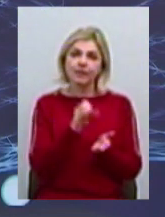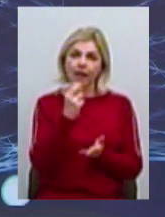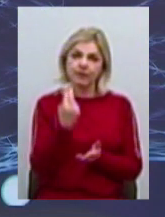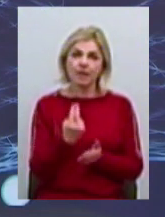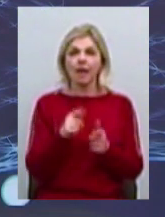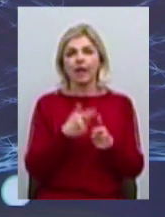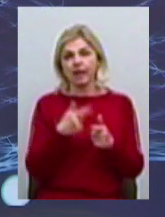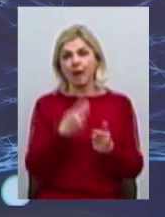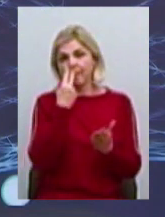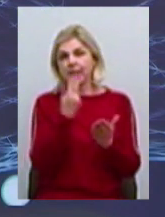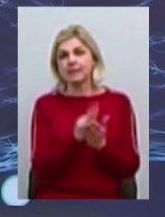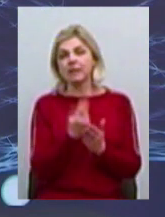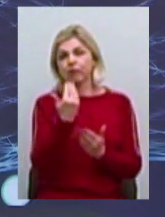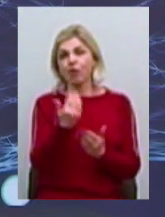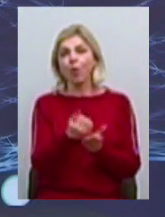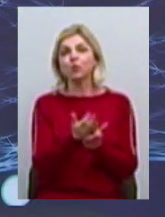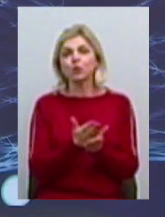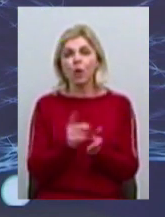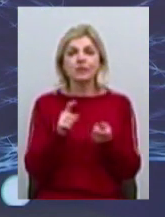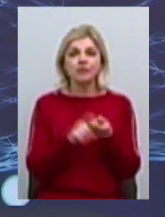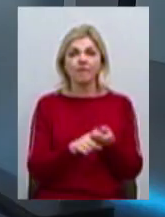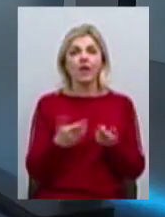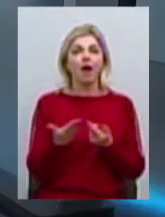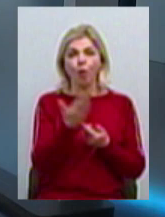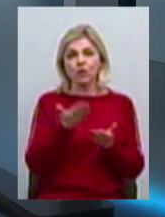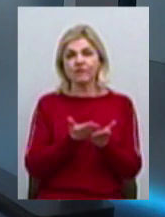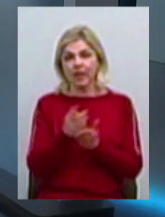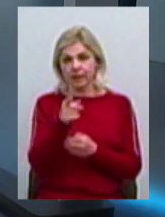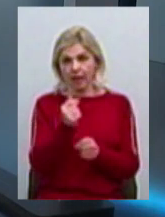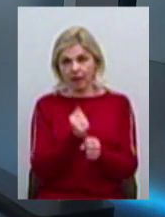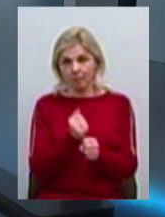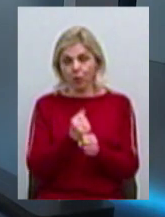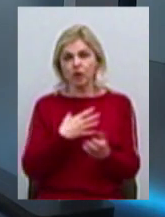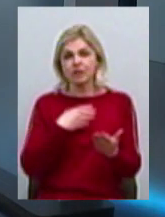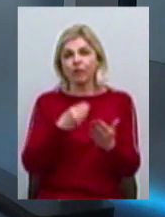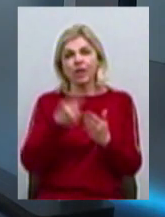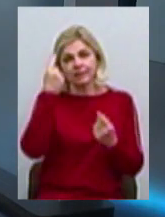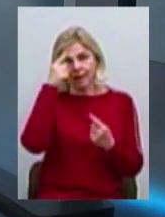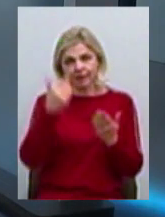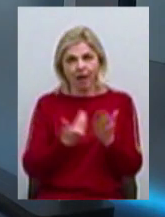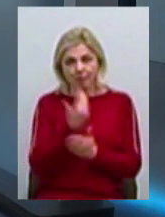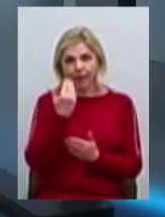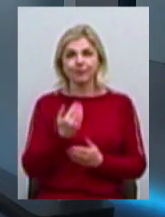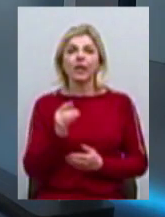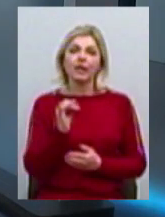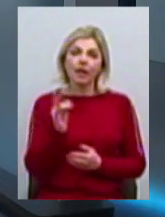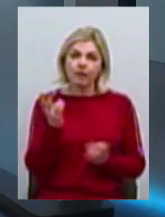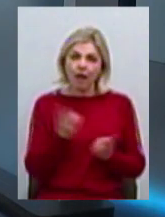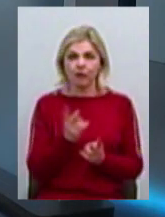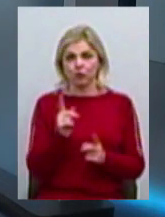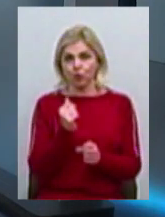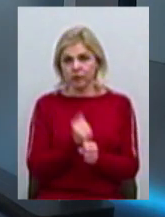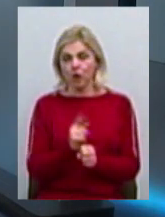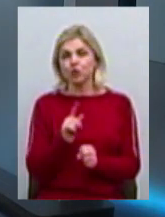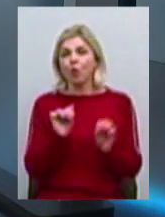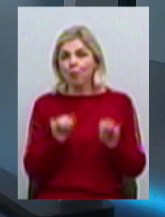твоїй услуги, в зависимости от того, в якій сфері ти работаєш со своєм стартапом, що то, тобі якраз, що буде надати, і можна